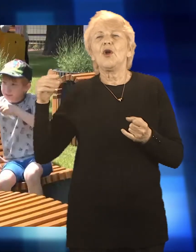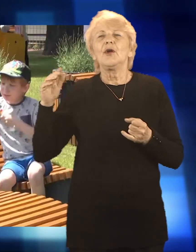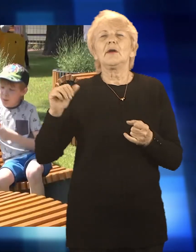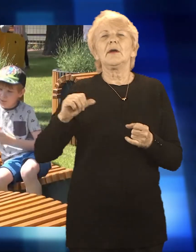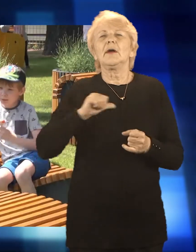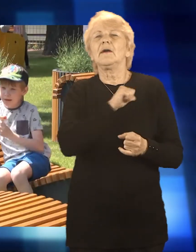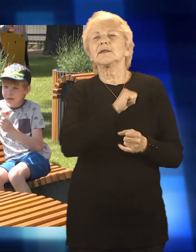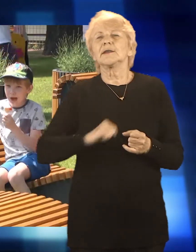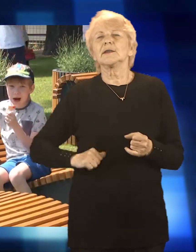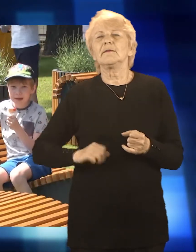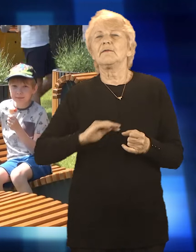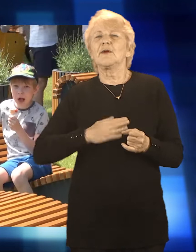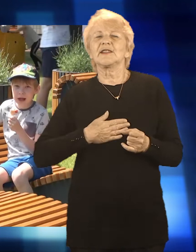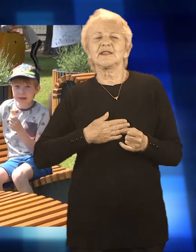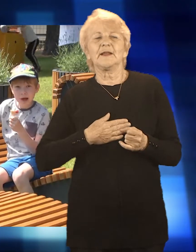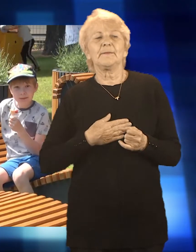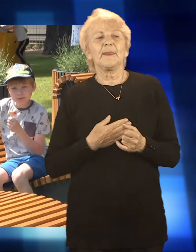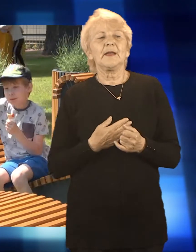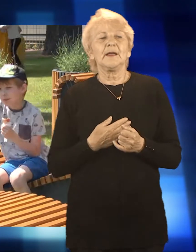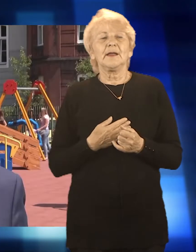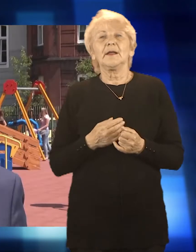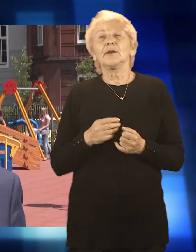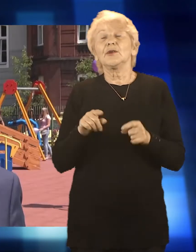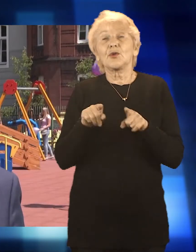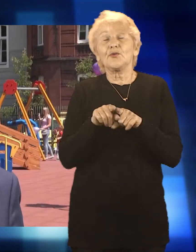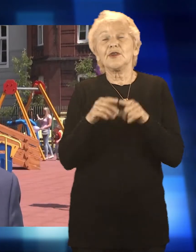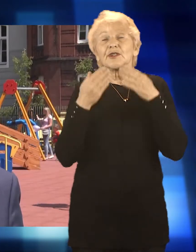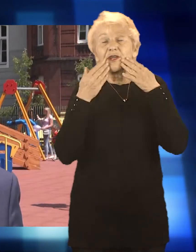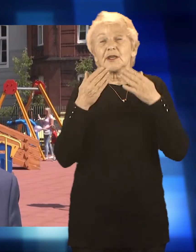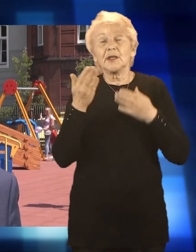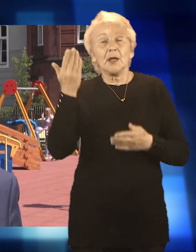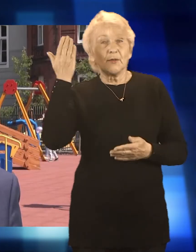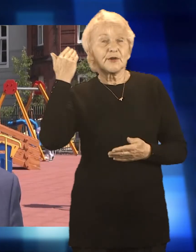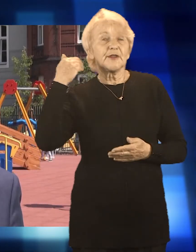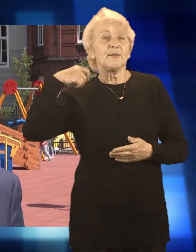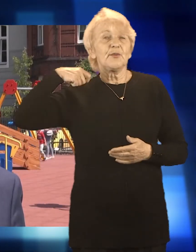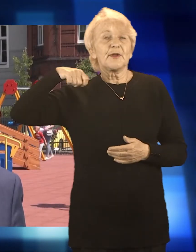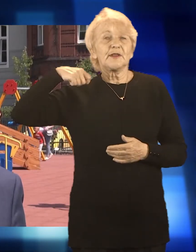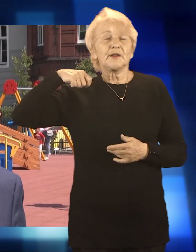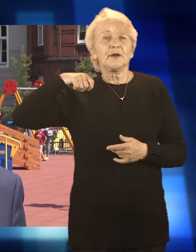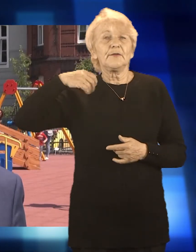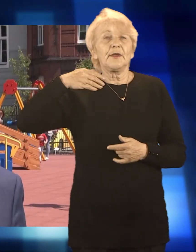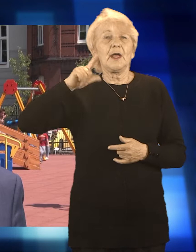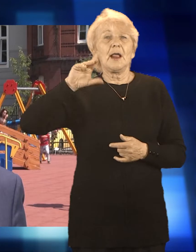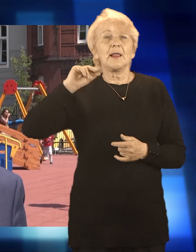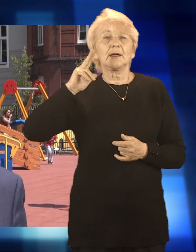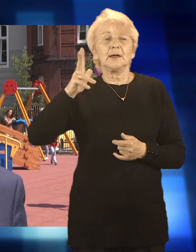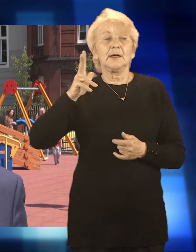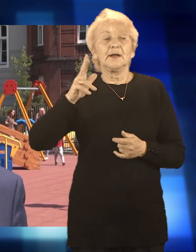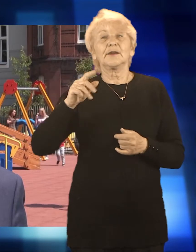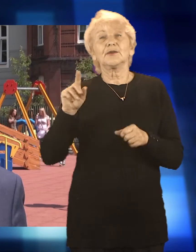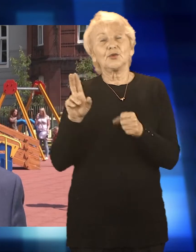moim poprzedniku, panu Mirosławie Lęku.